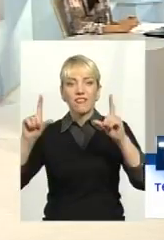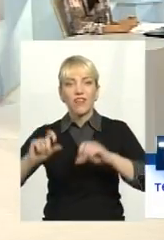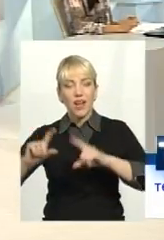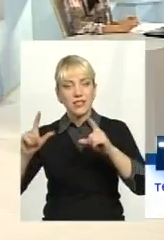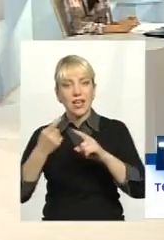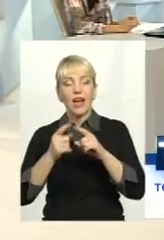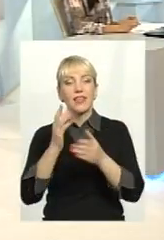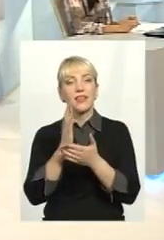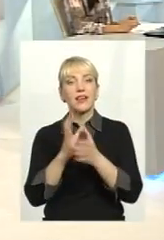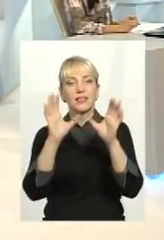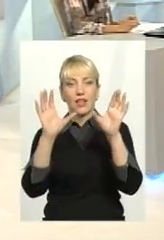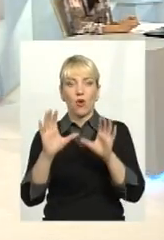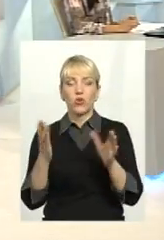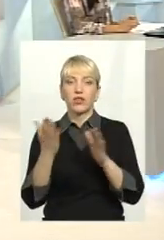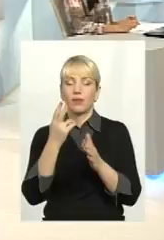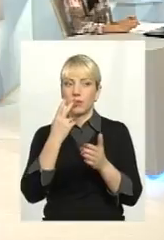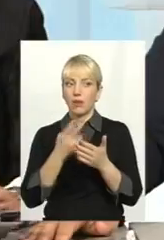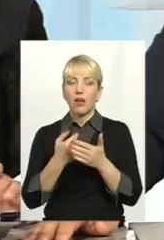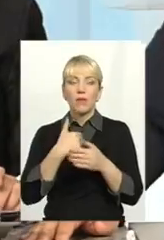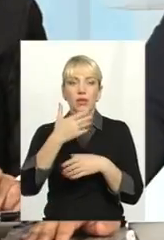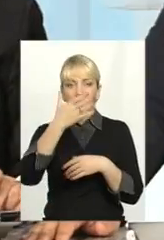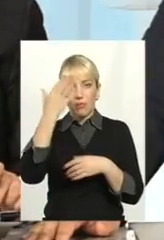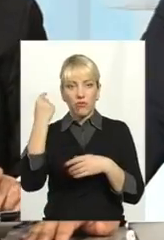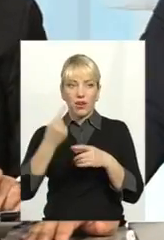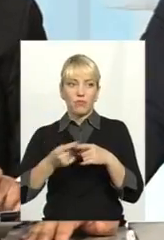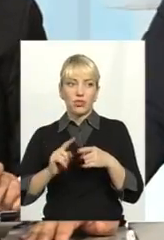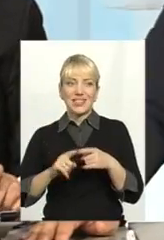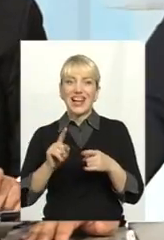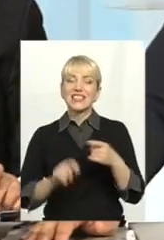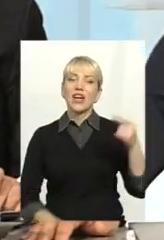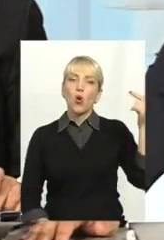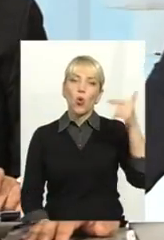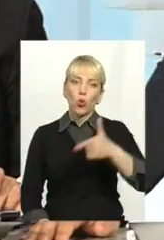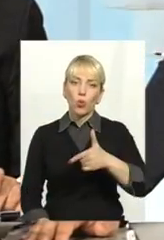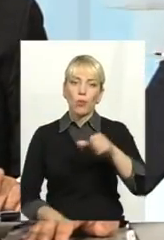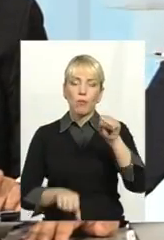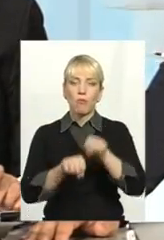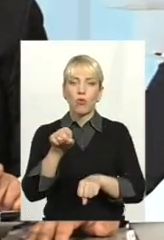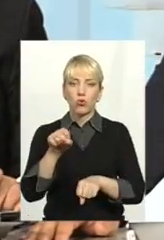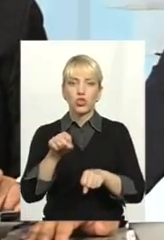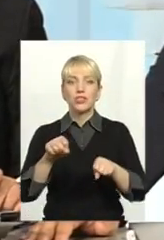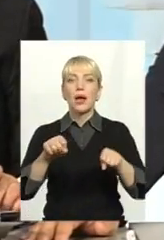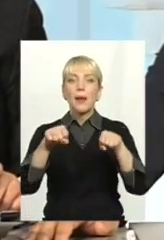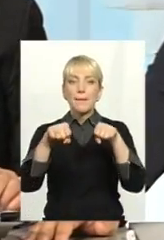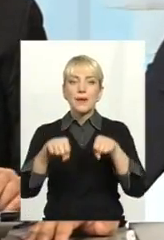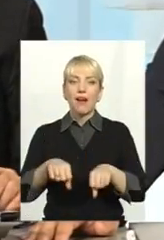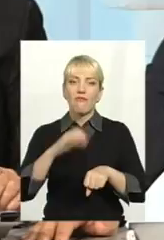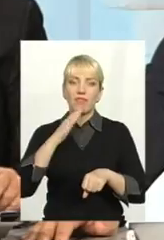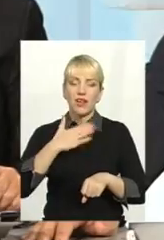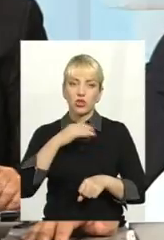передбачається. Чомусь уряд забуває постійно про це. А це є грубе порушення прав наших громадян.